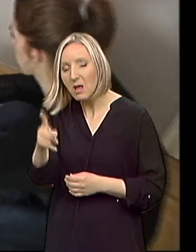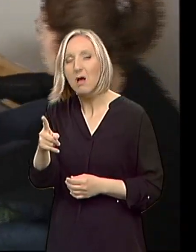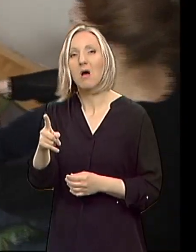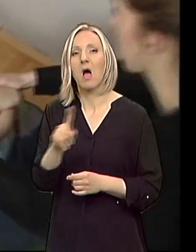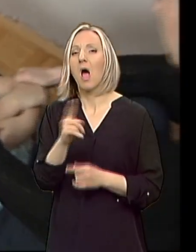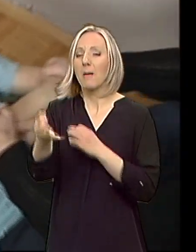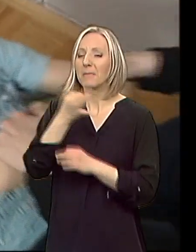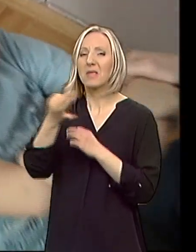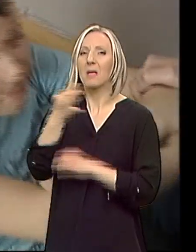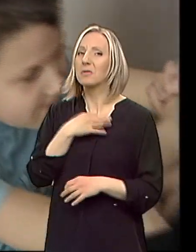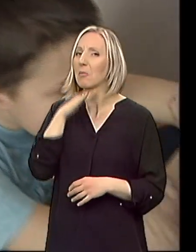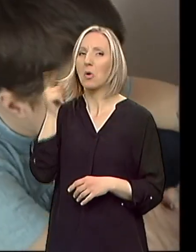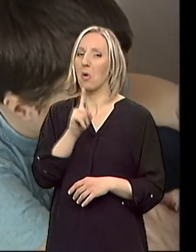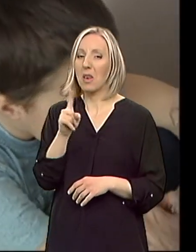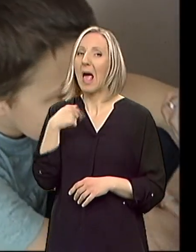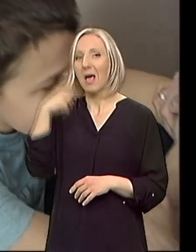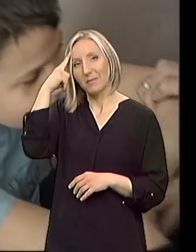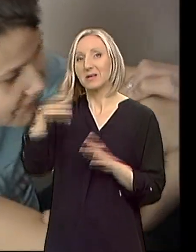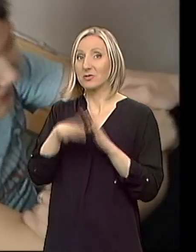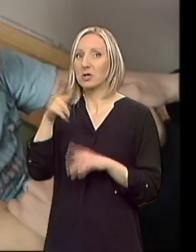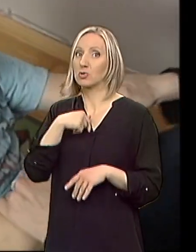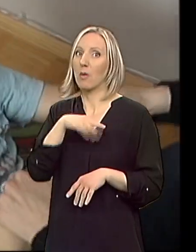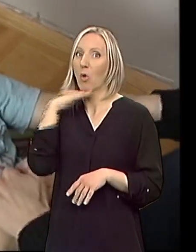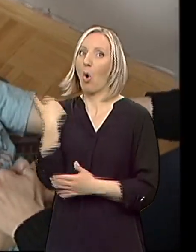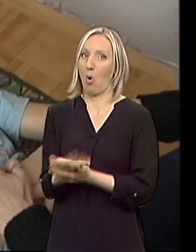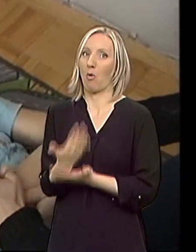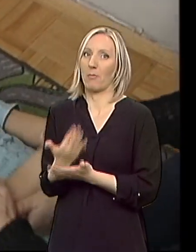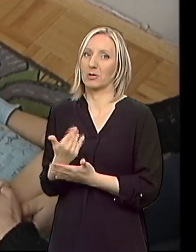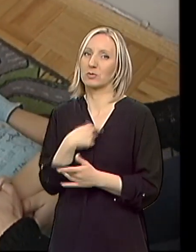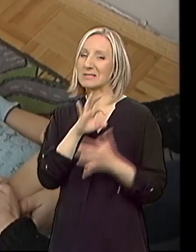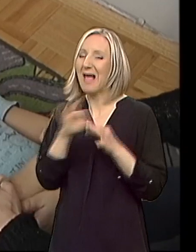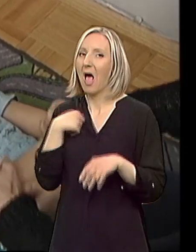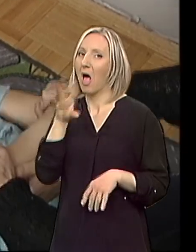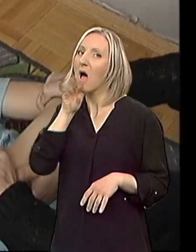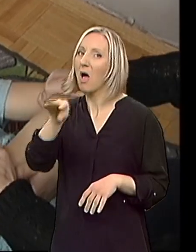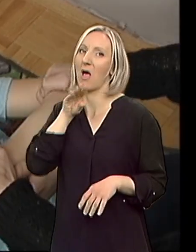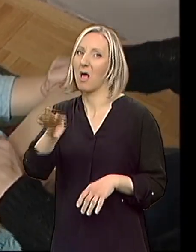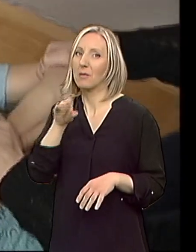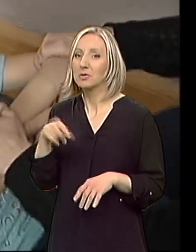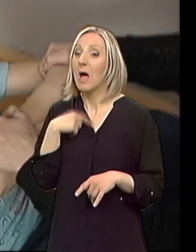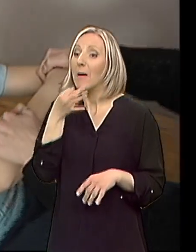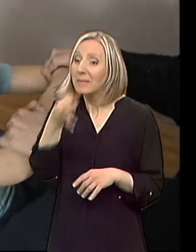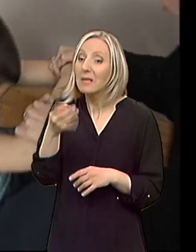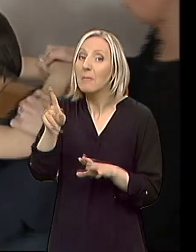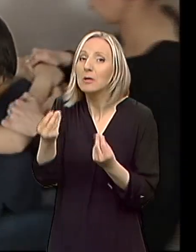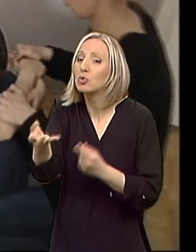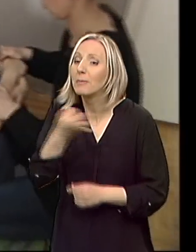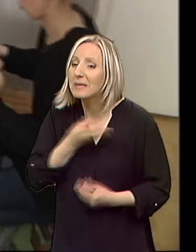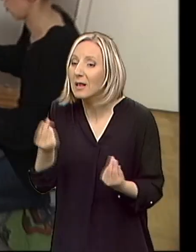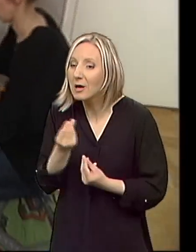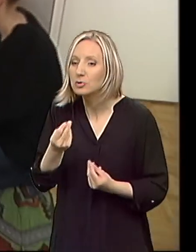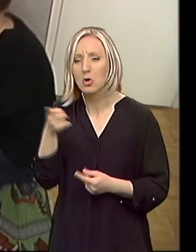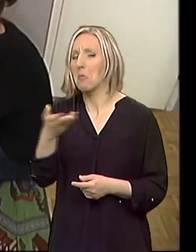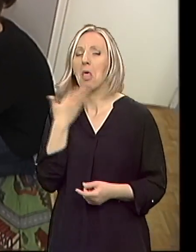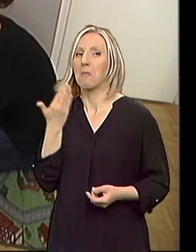toliko pitanja, ali mislim da je to malo više zato što mu ja pričam dosta o tome. Naprosto ne čekam da me pita, ali pitan poprema, nemaš neko pitanje za mene? Pa nema.